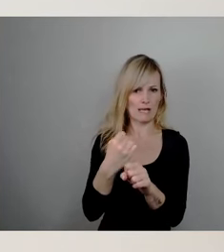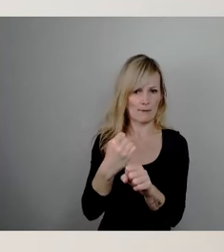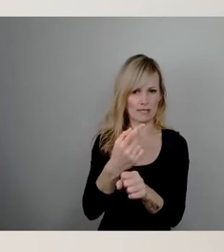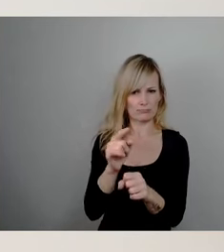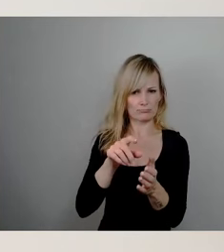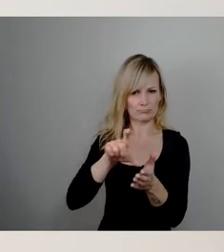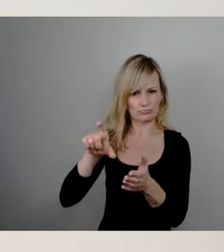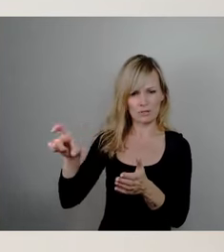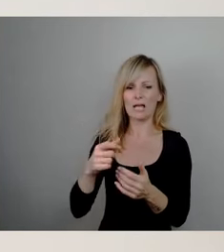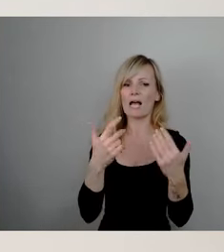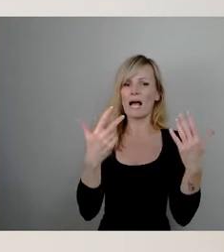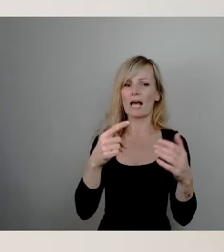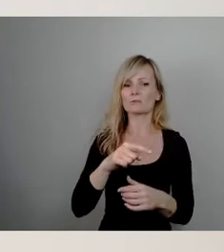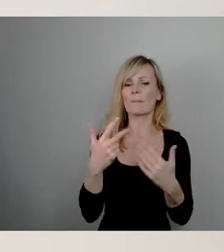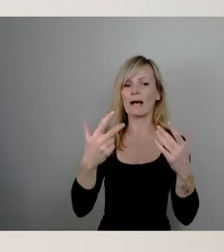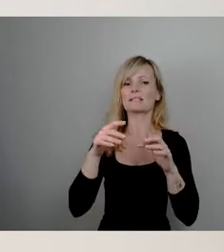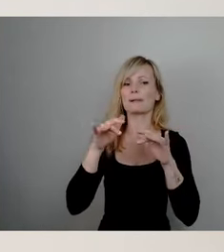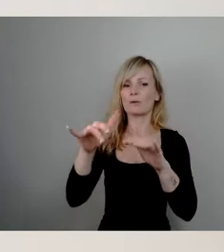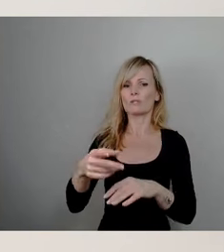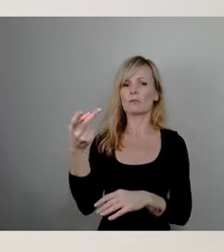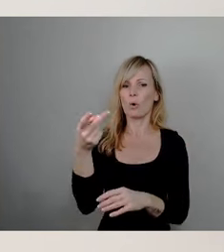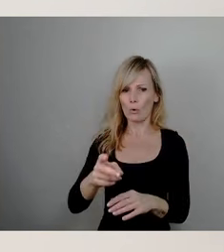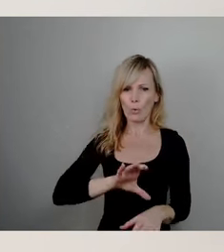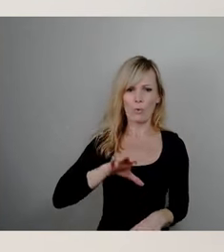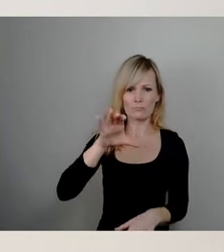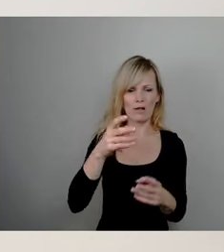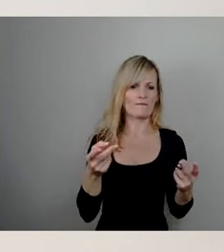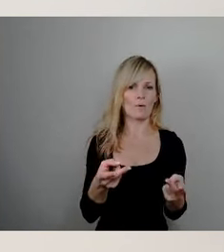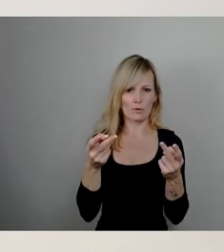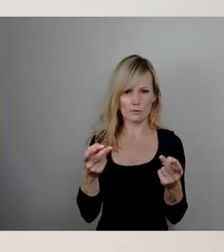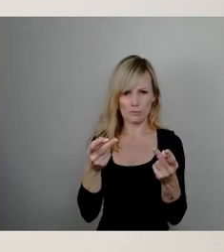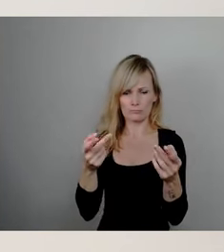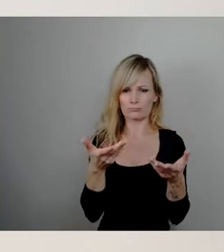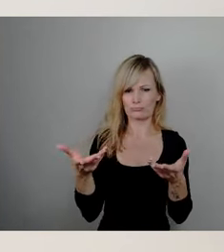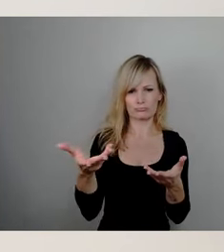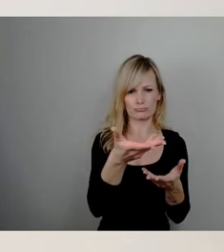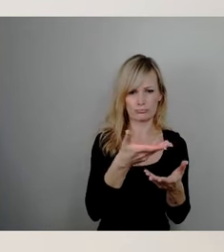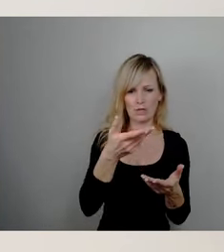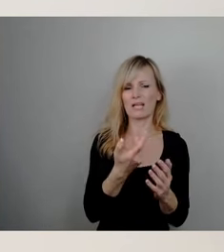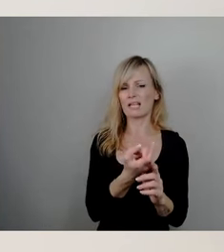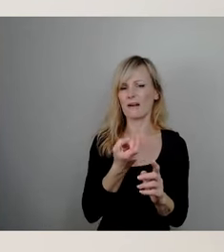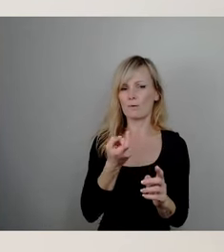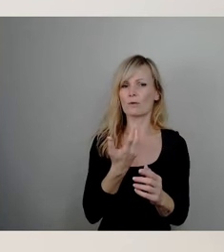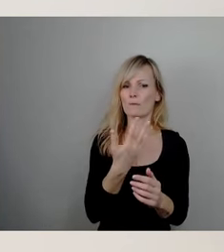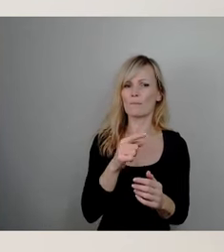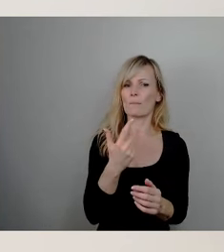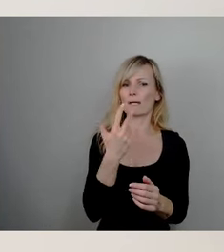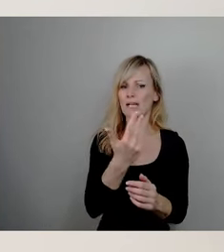,8 Millionen Euro gefördert. Davon sind ungefähr 5,3 Millionen aus